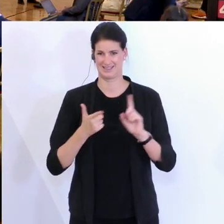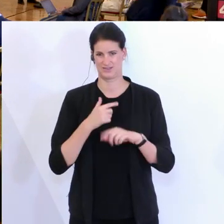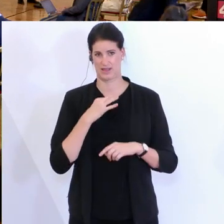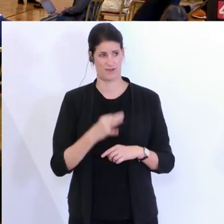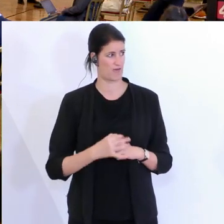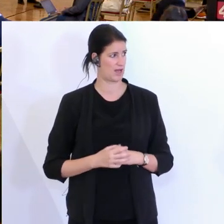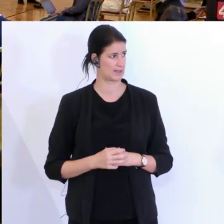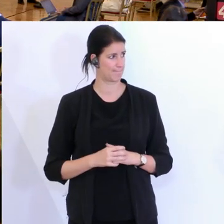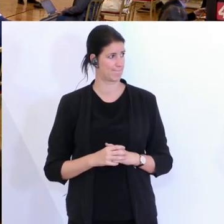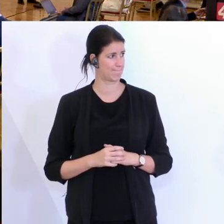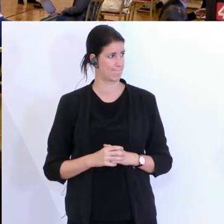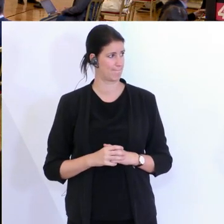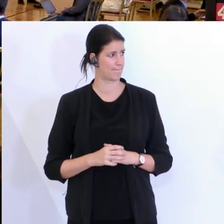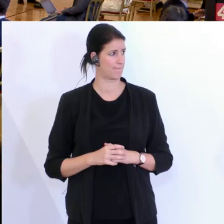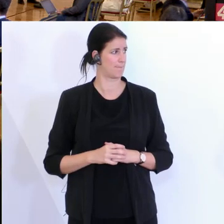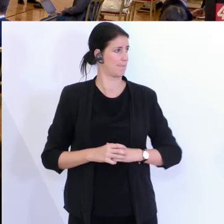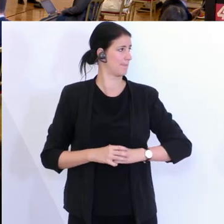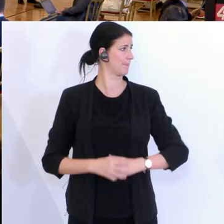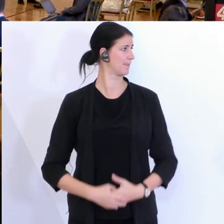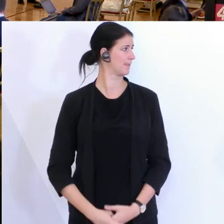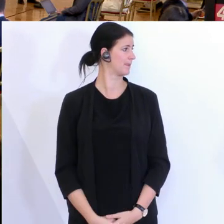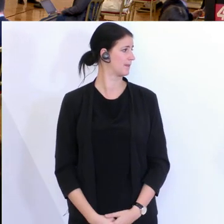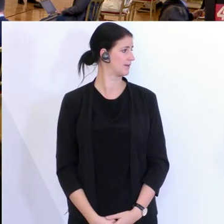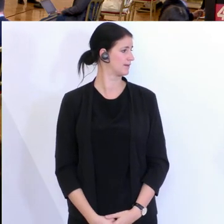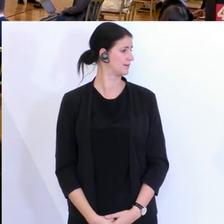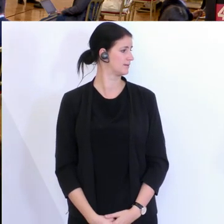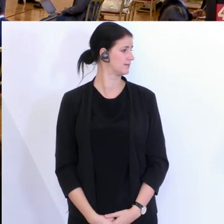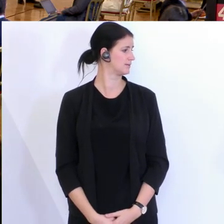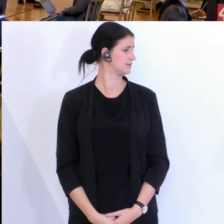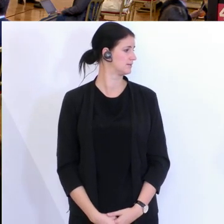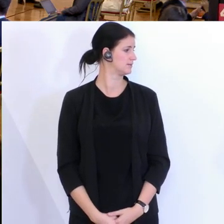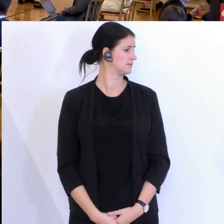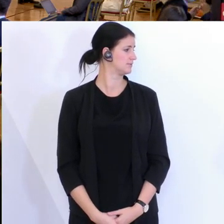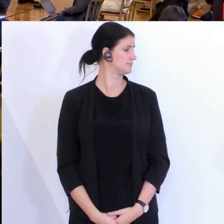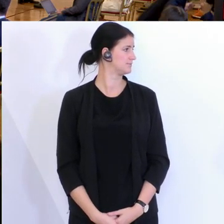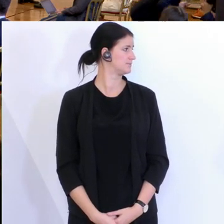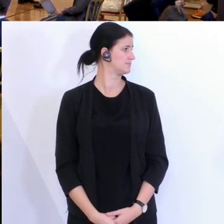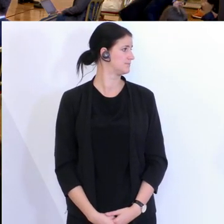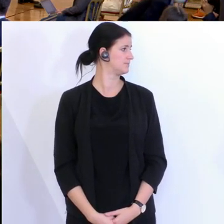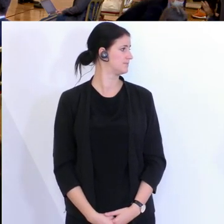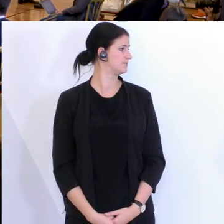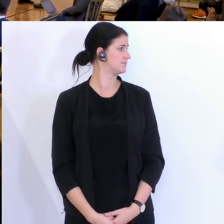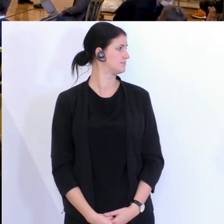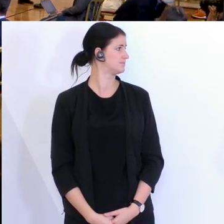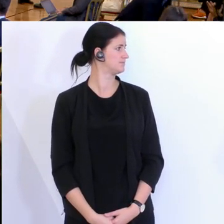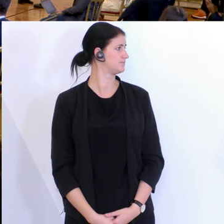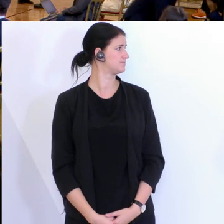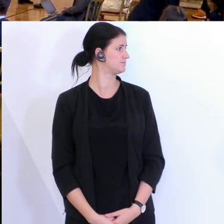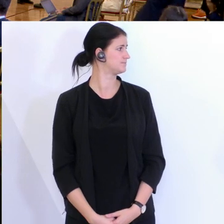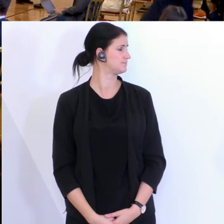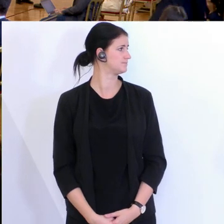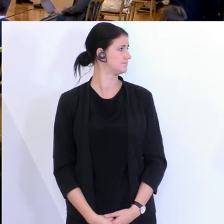Zum Arbeitsmarkt darf ich vielleicht mal die Situation